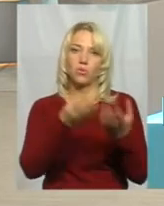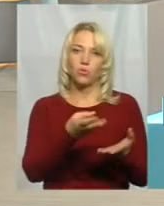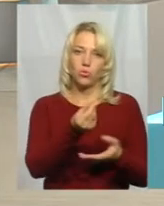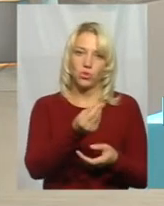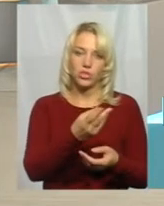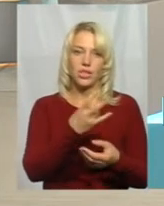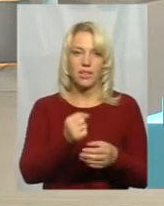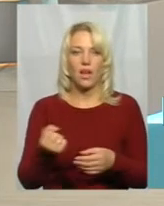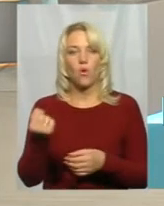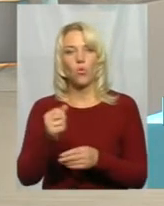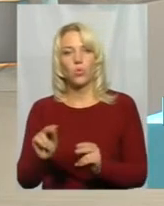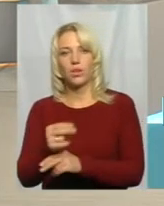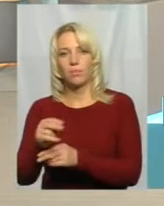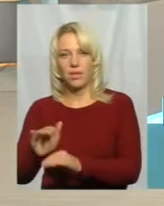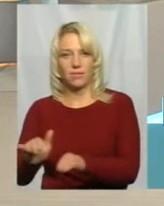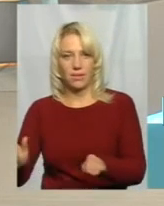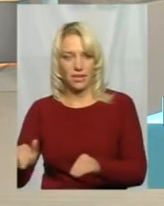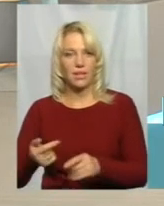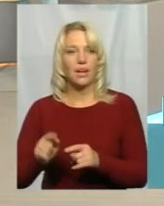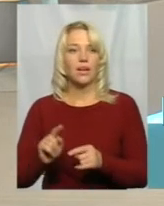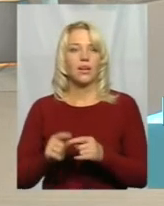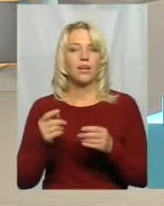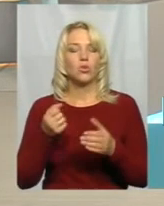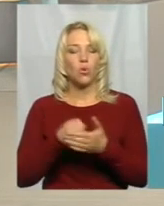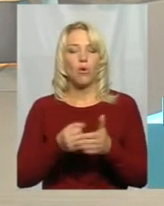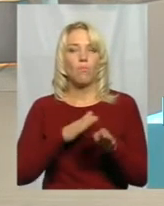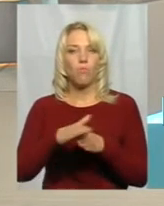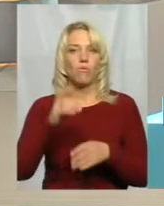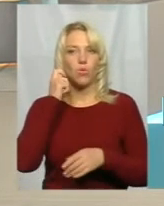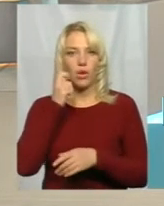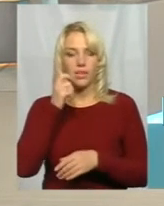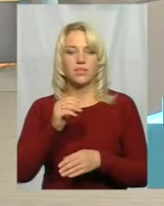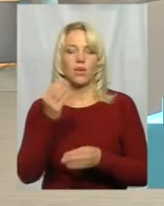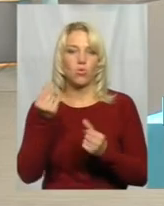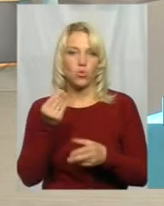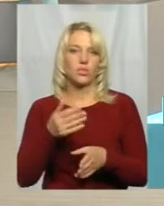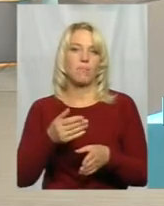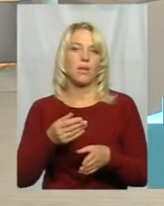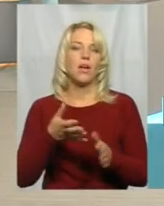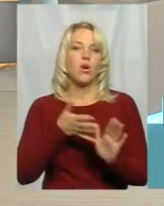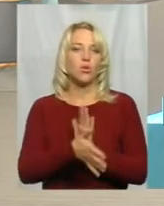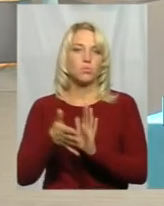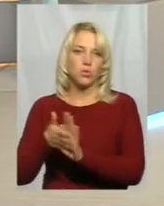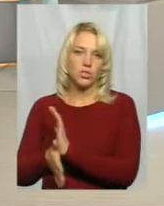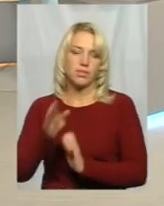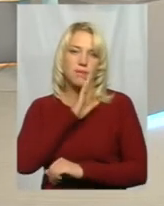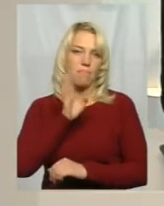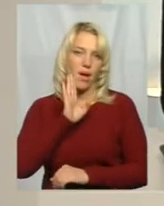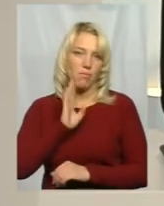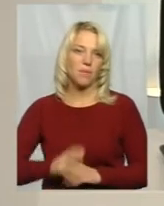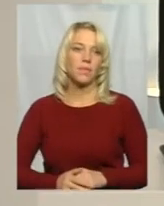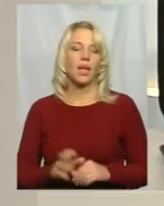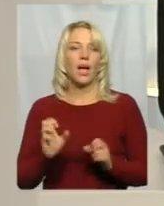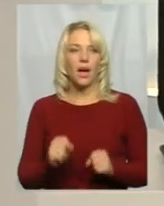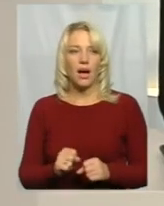утримання дітей. Тобто, до повноліття коштами розпоряджається мати дитини. А хто